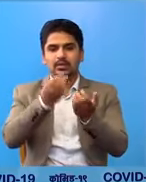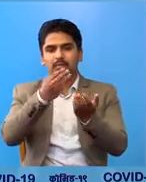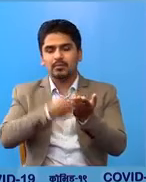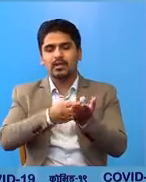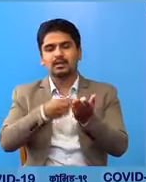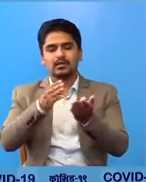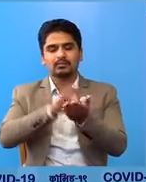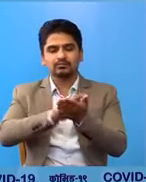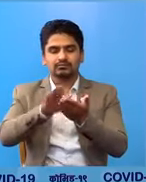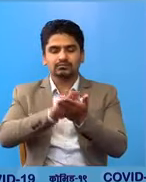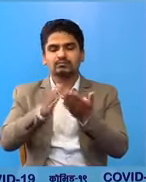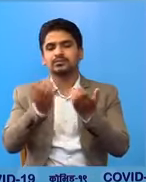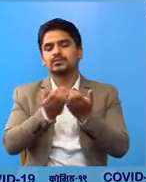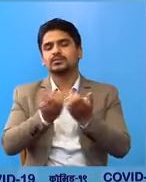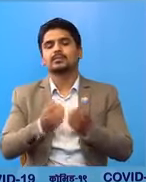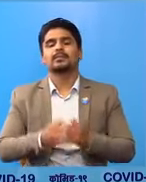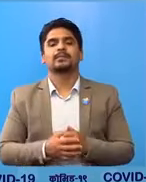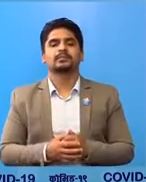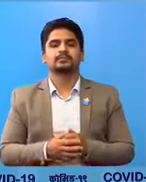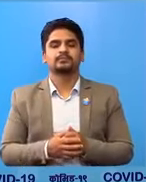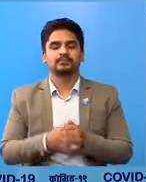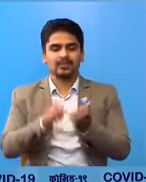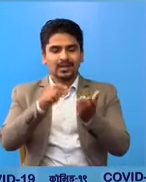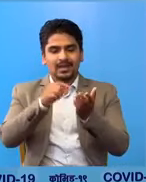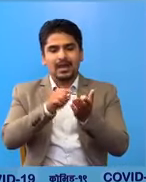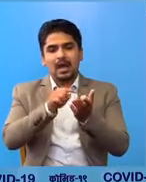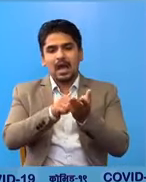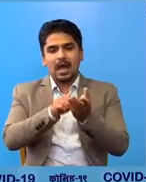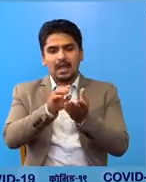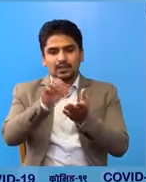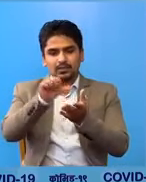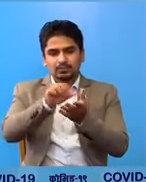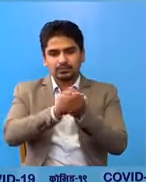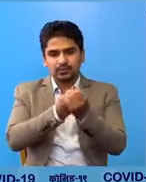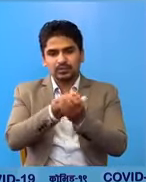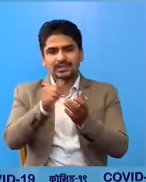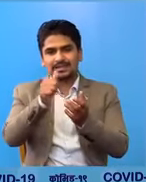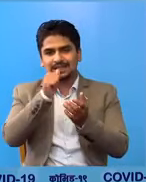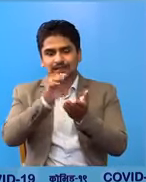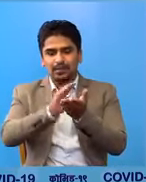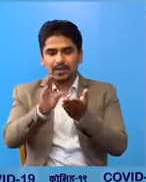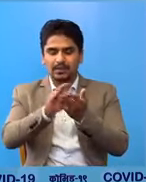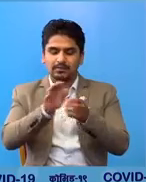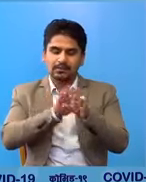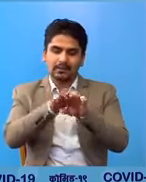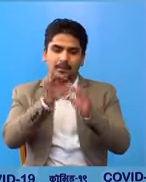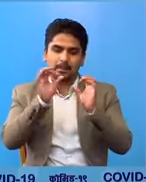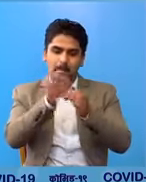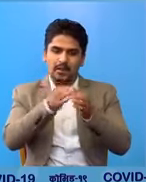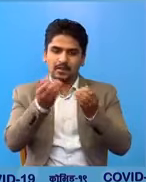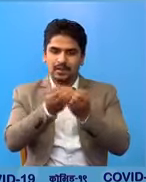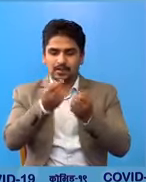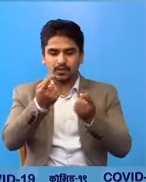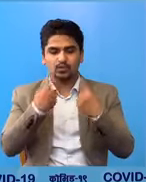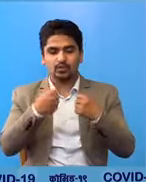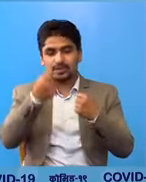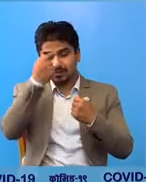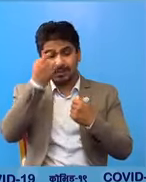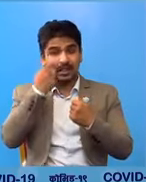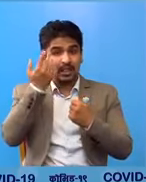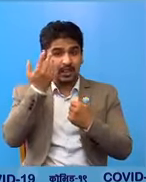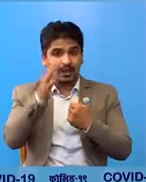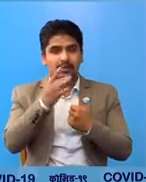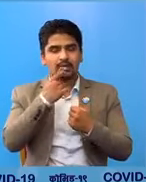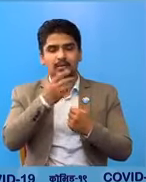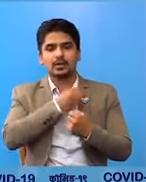नियमी सफागरनी हाद दुने साबुन्द पानी को प्रयाप्त बेवस्ता गरनी कुने स्वास्थ समस्या देखिये मां